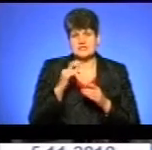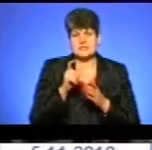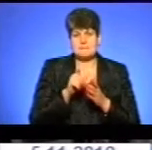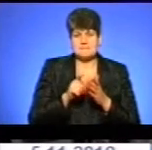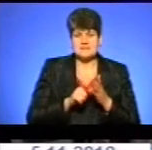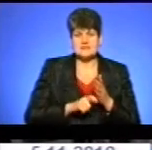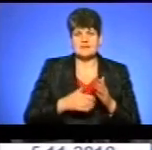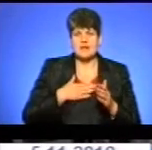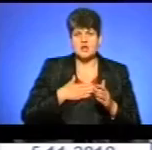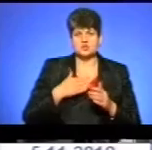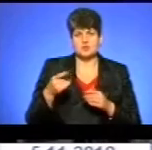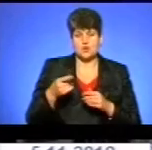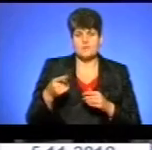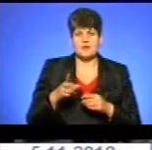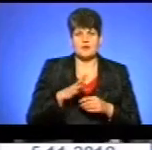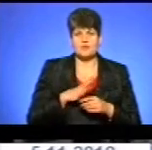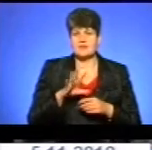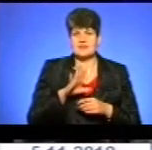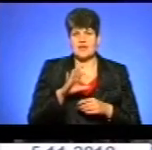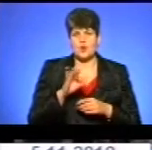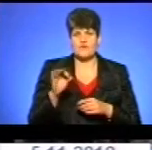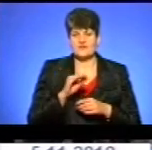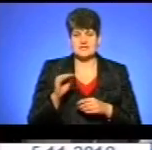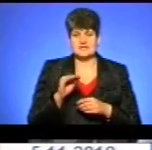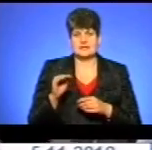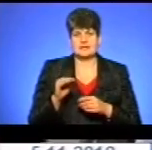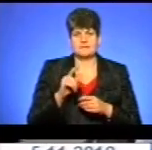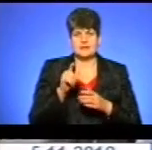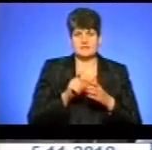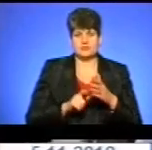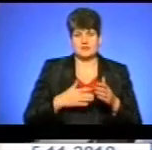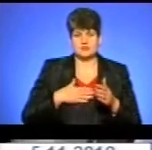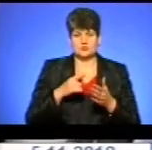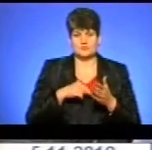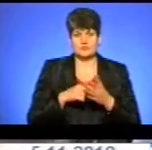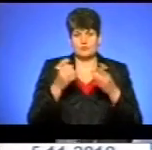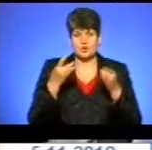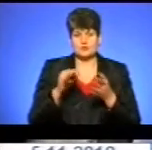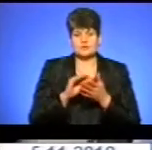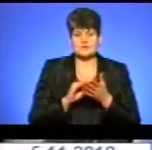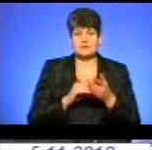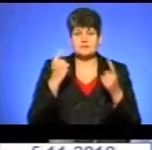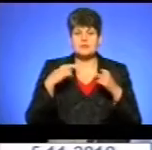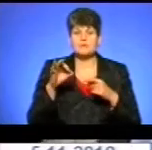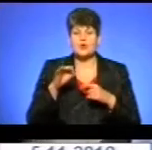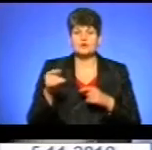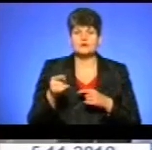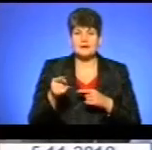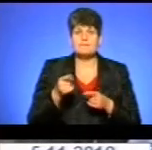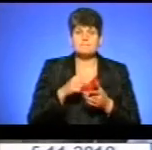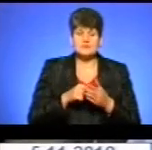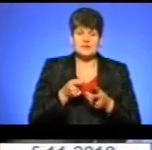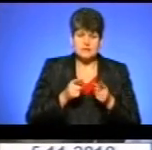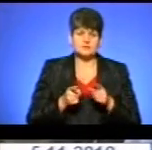Тернопіль», яка стала неофіційним гімном нашого міста. Він просто писав пісні про Тернопіль, місто, яке він справді